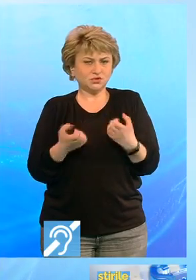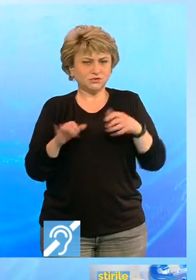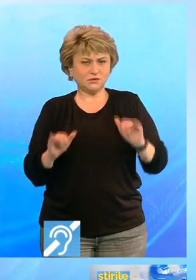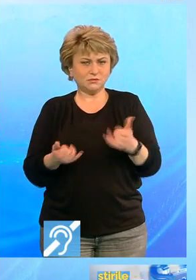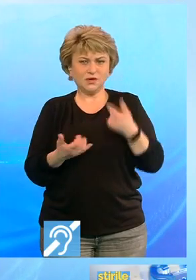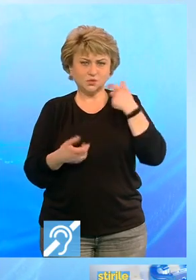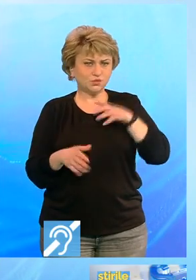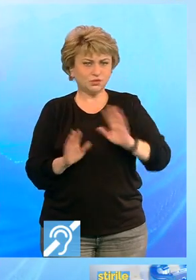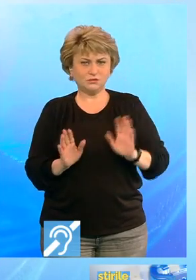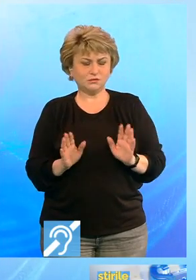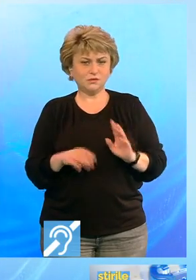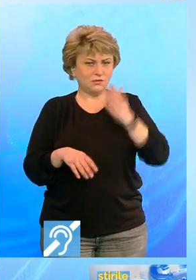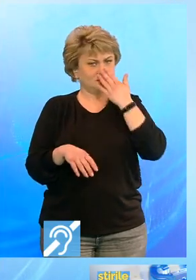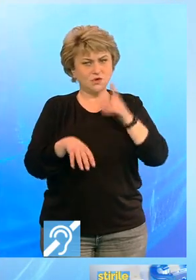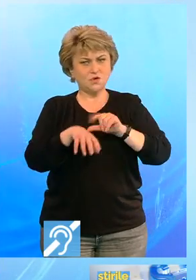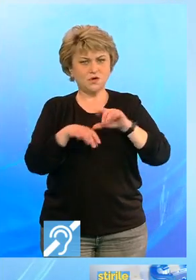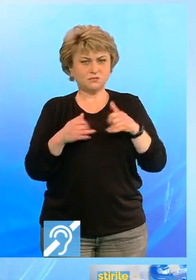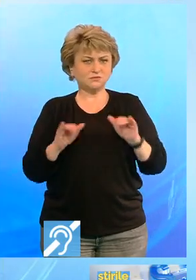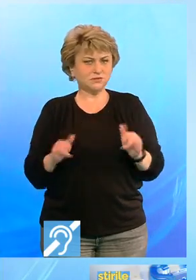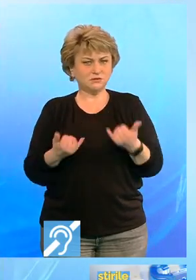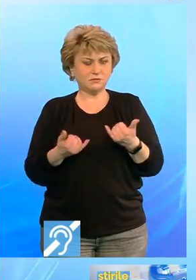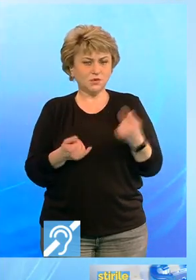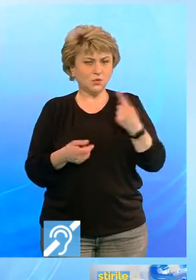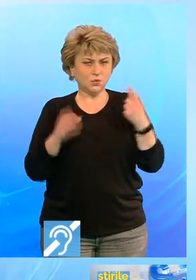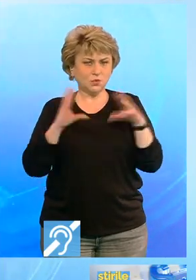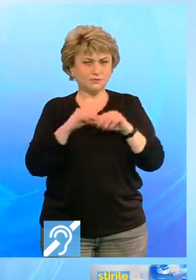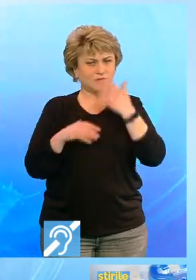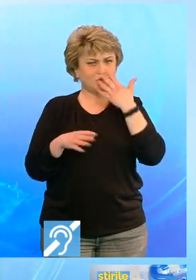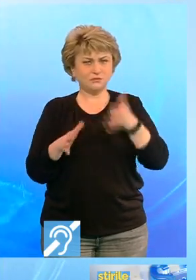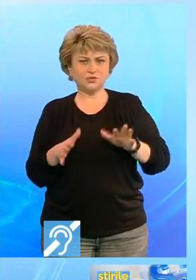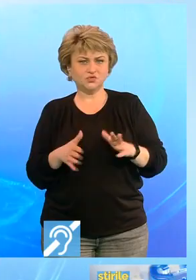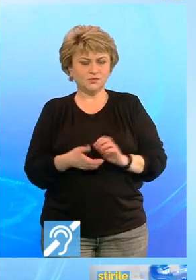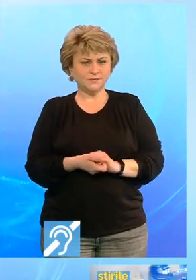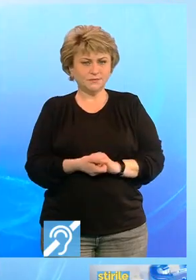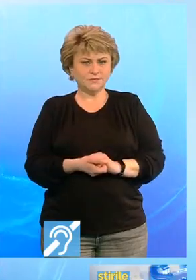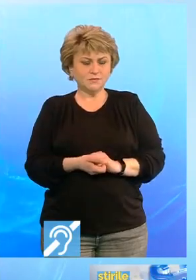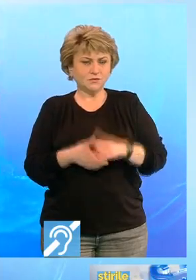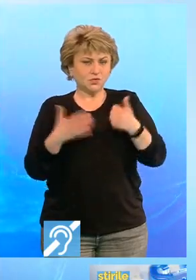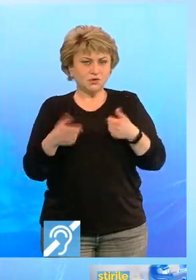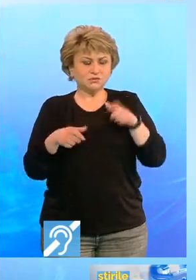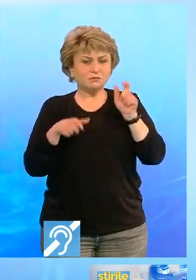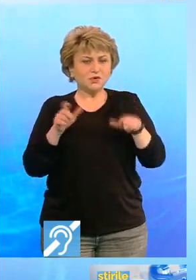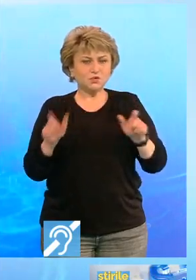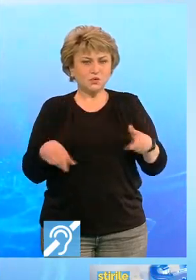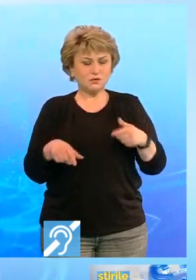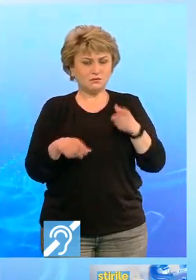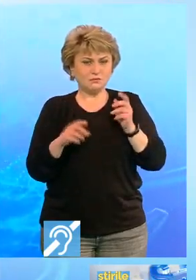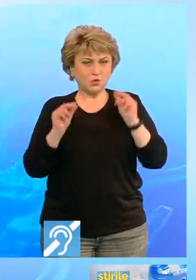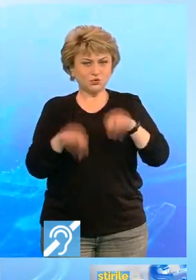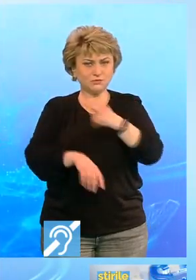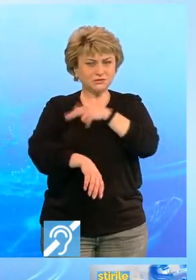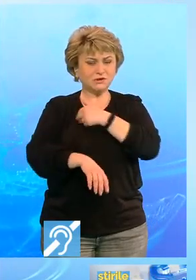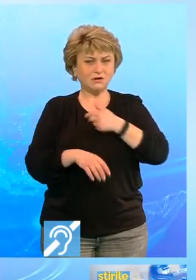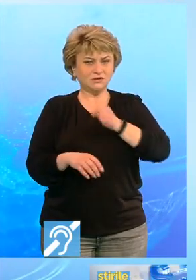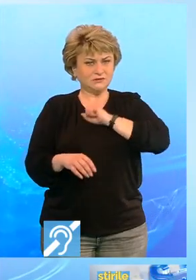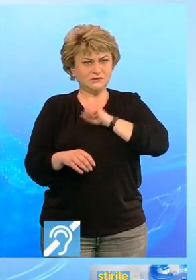întâmplat. Pe la ce oră s-a întâmplat? Pe la noaptea, așa cam. Șase persoane au ajuns la spital cu atacuri de panică